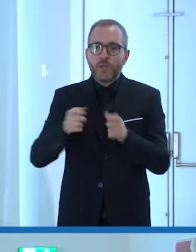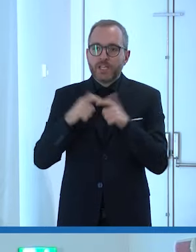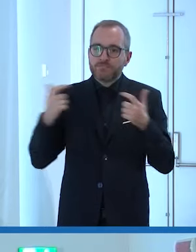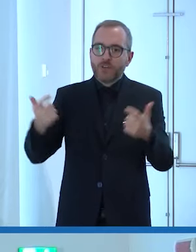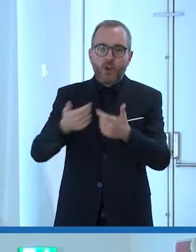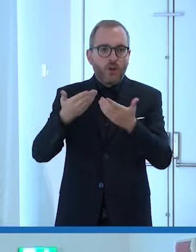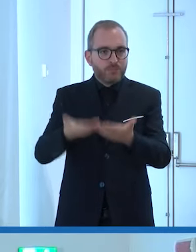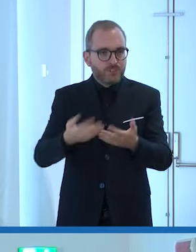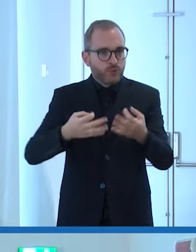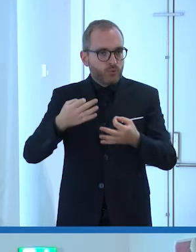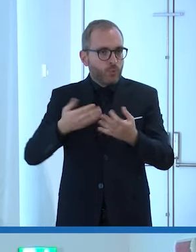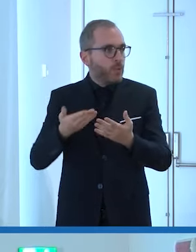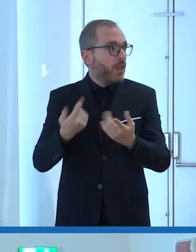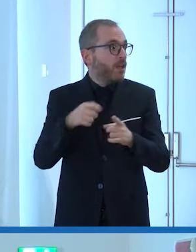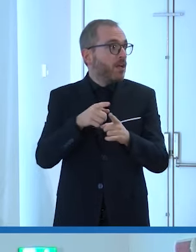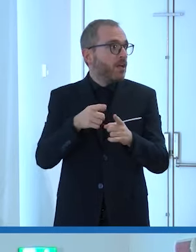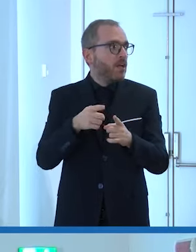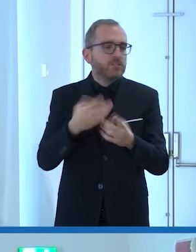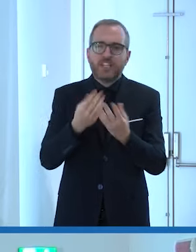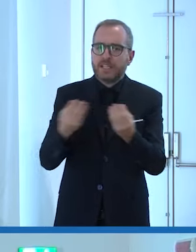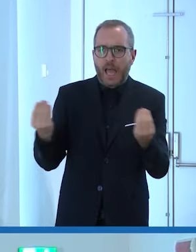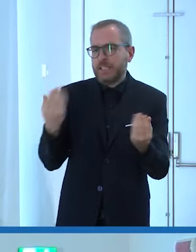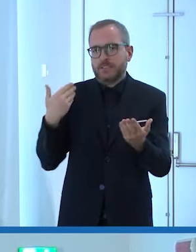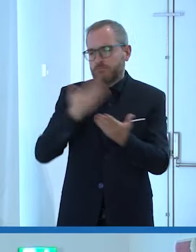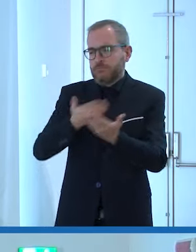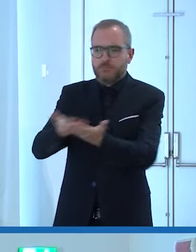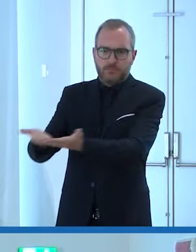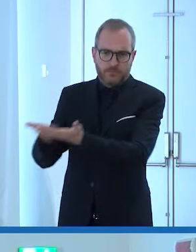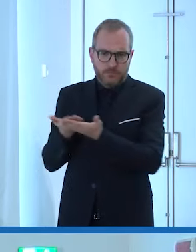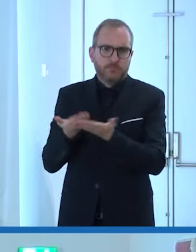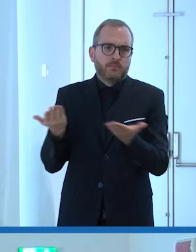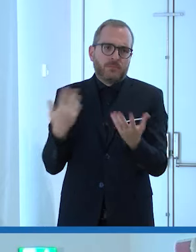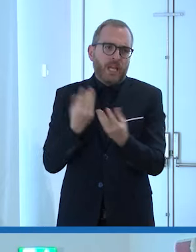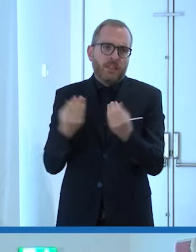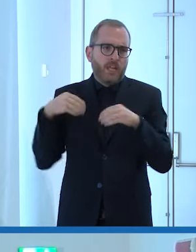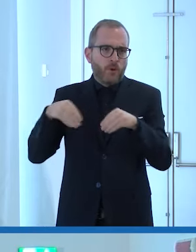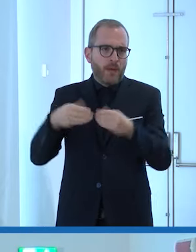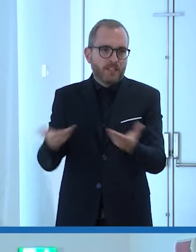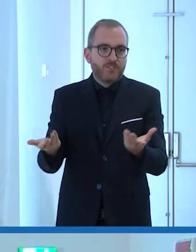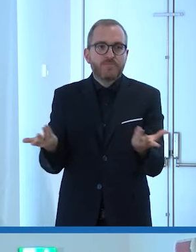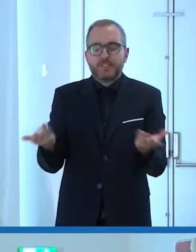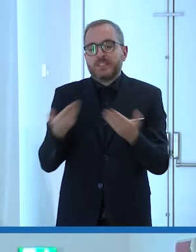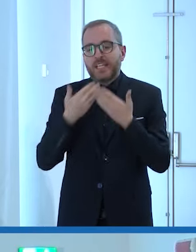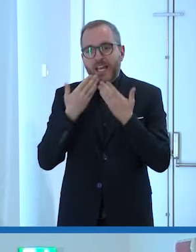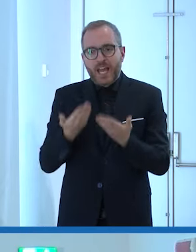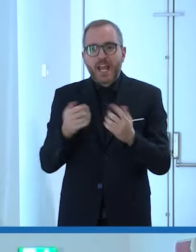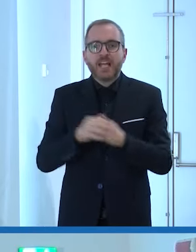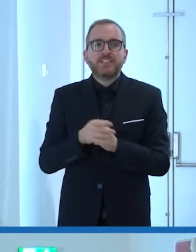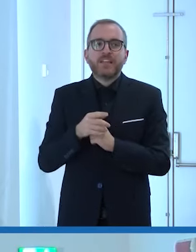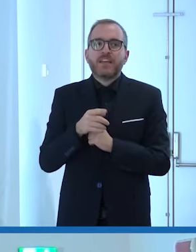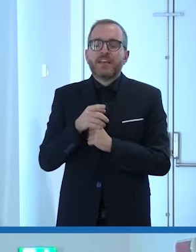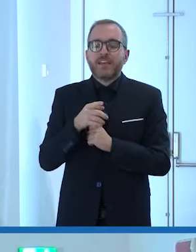e abbiamo visto che sono arrivati tantissimi lavori, hanno partecipato in tanti, quindi ci siamo trovati anche in